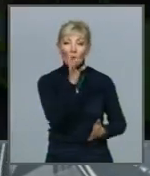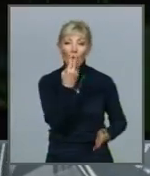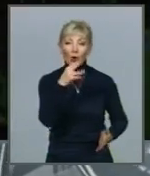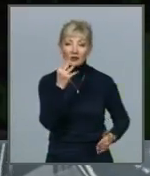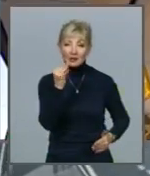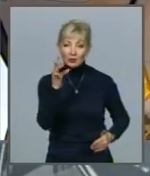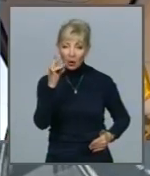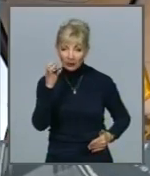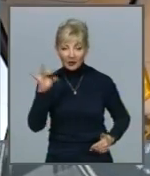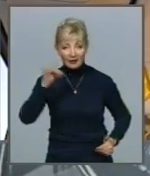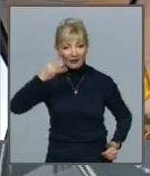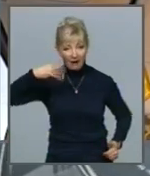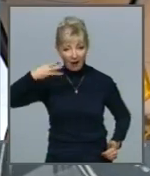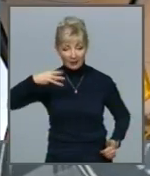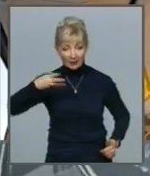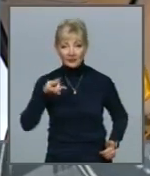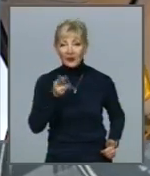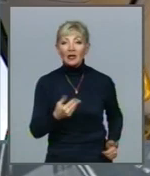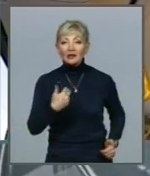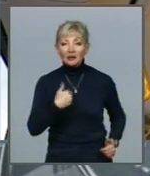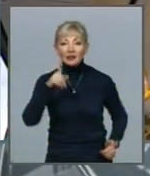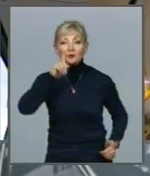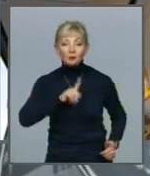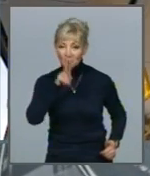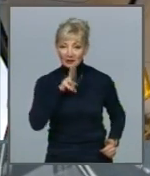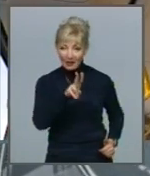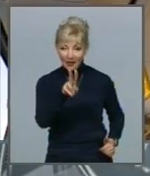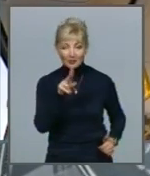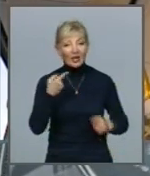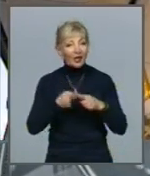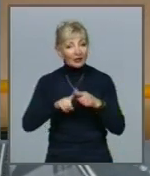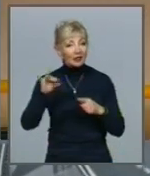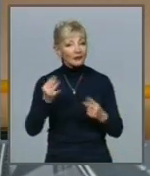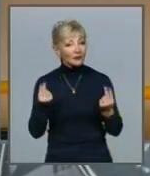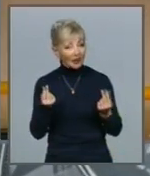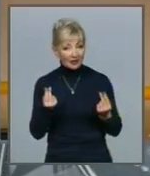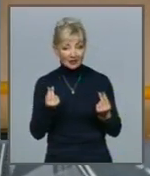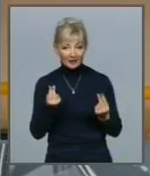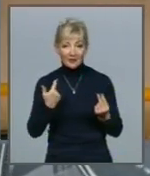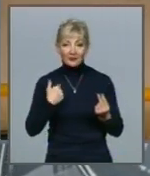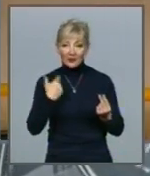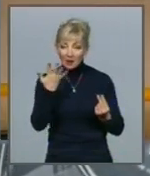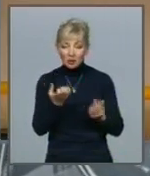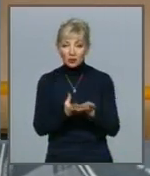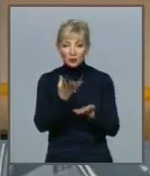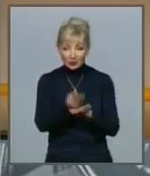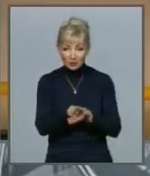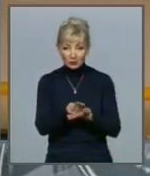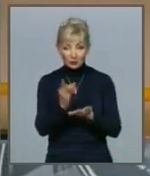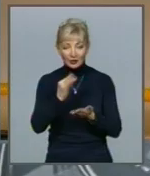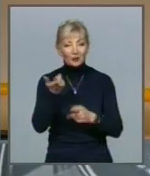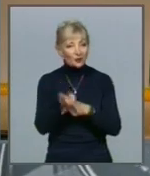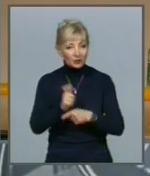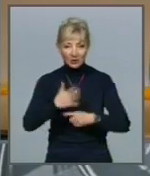відеокамер Для нас удобнее тролейбусом чем это и финансово, потому что я, допустим, еще плачу И я вообще очень